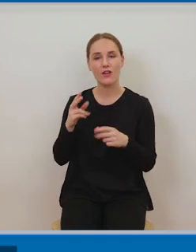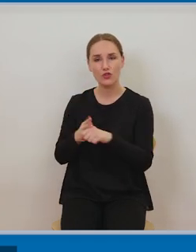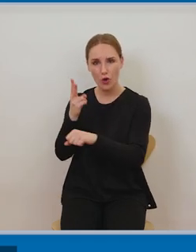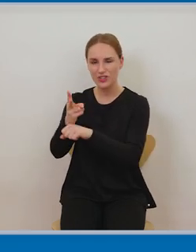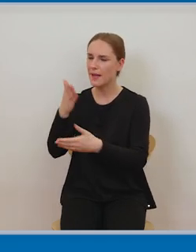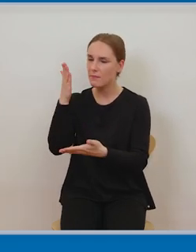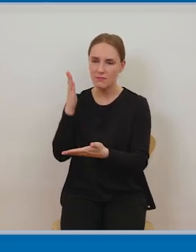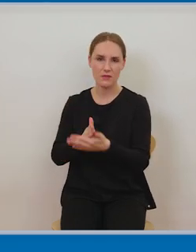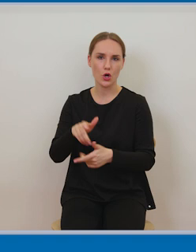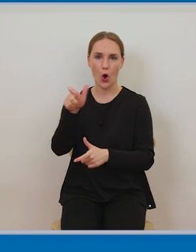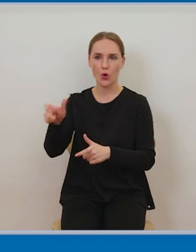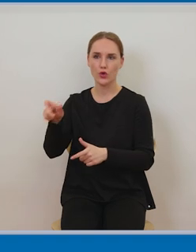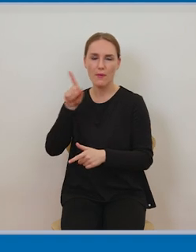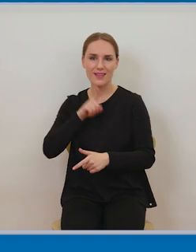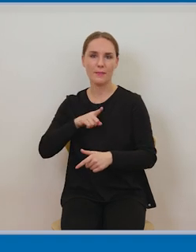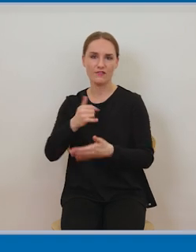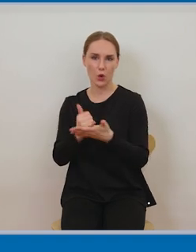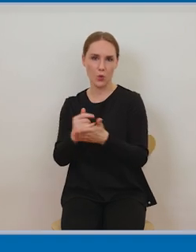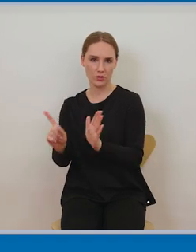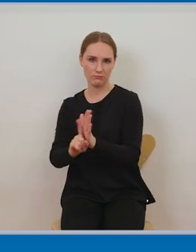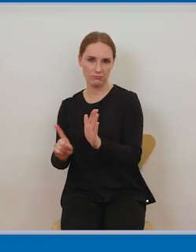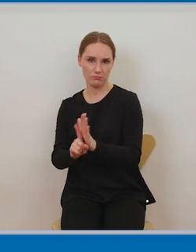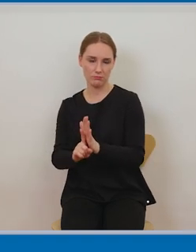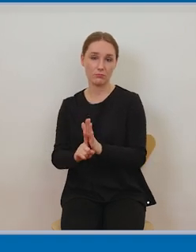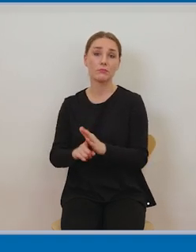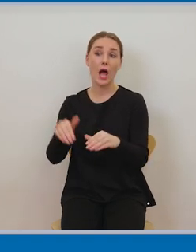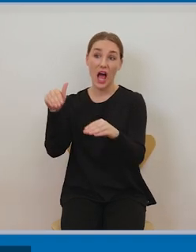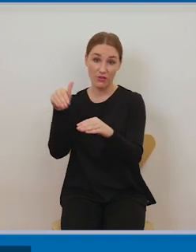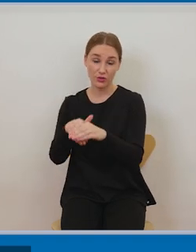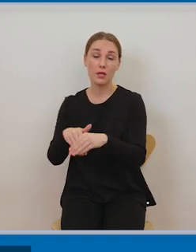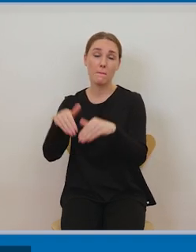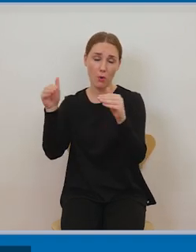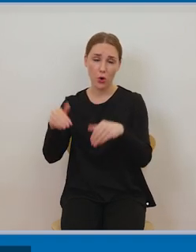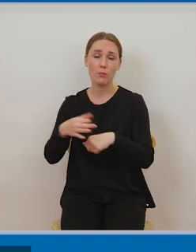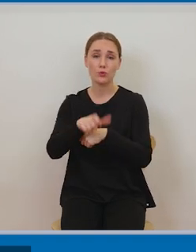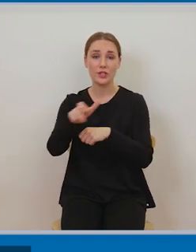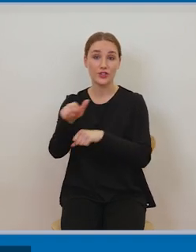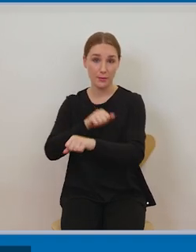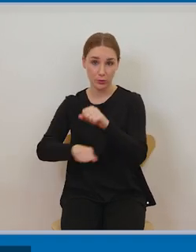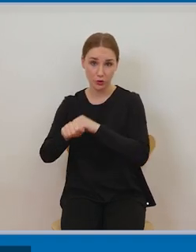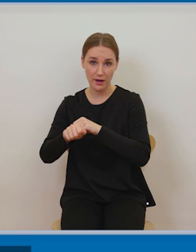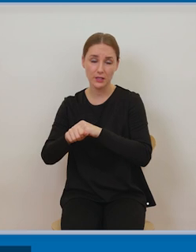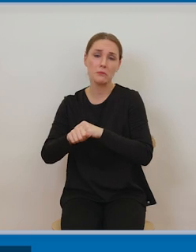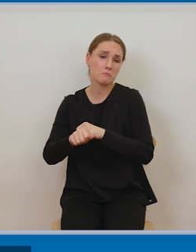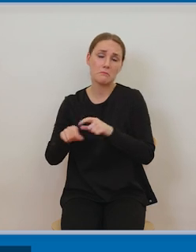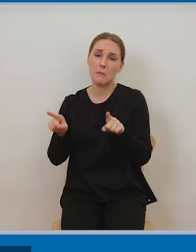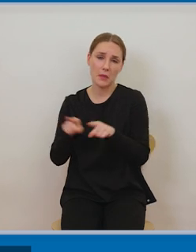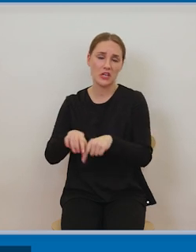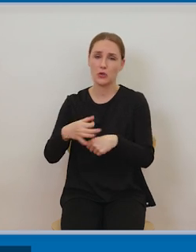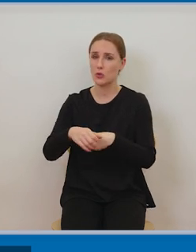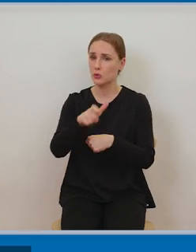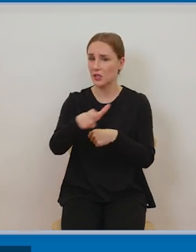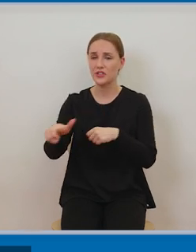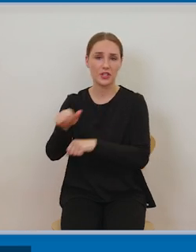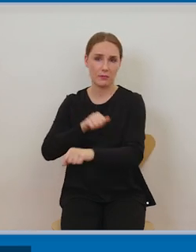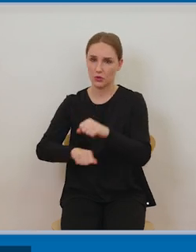dodatkowo nauczyciel akademicki przygotować i udostępnić ale właśnie na podstawie artykułu 33 z indeksem górnym 1